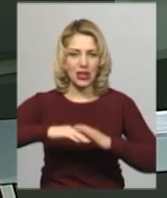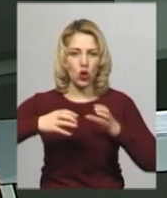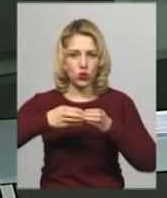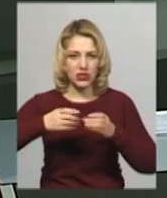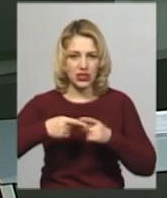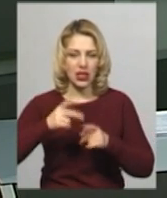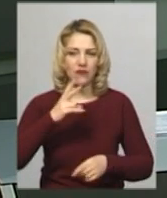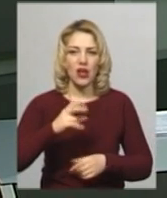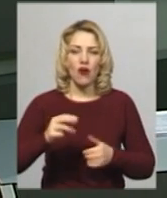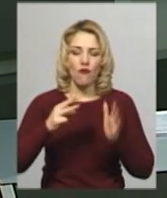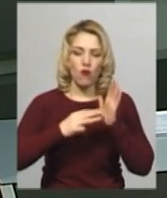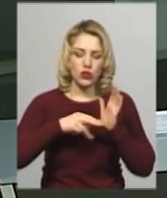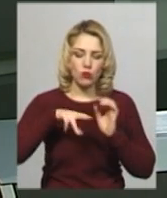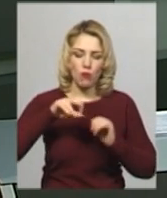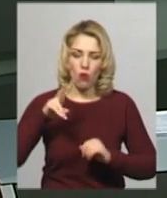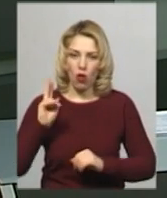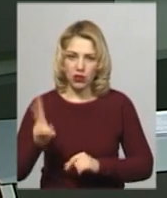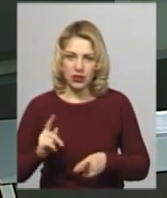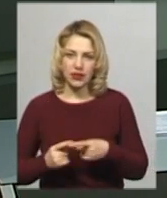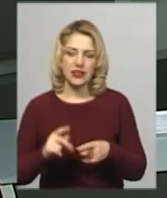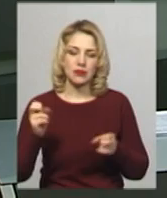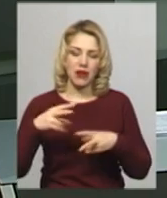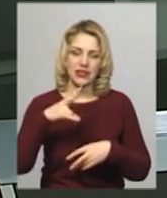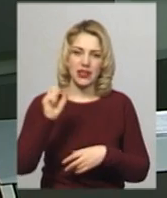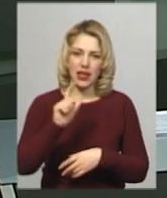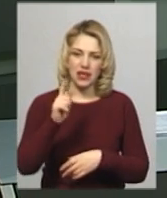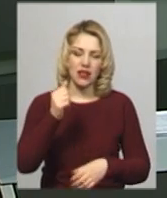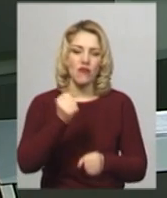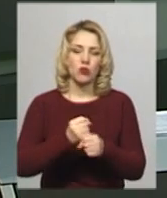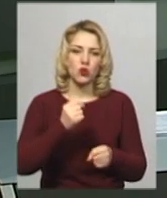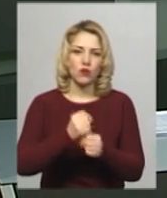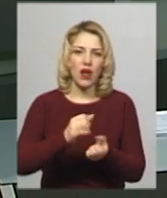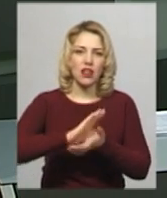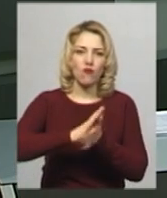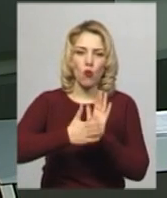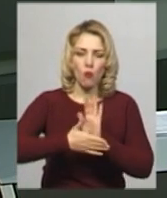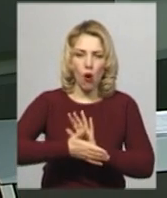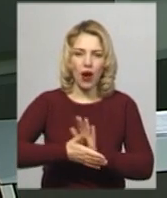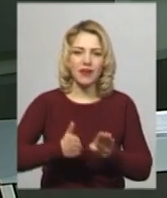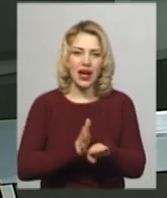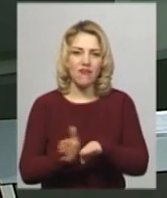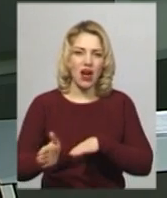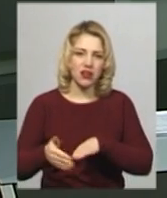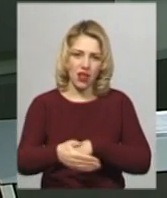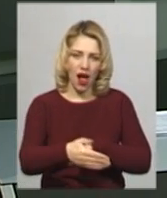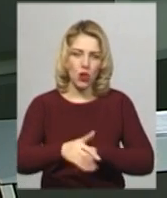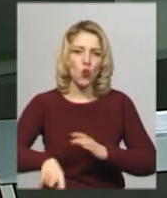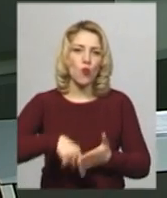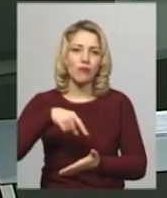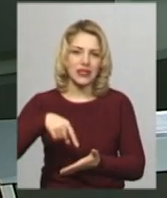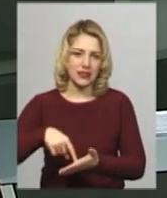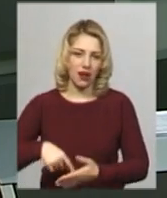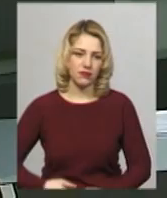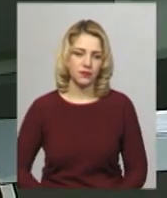окремого полку сил спецоперацій відпрацювали роботу в умовних житлових кварталах міста. Як відбувалось навчання, бачила наша знімальна